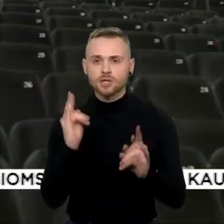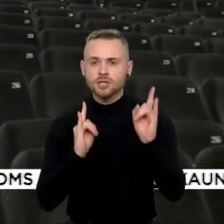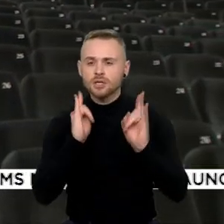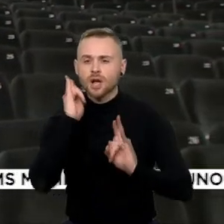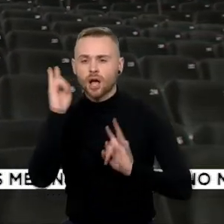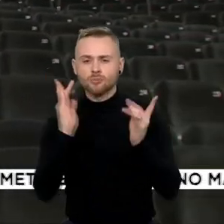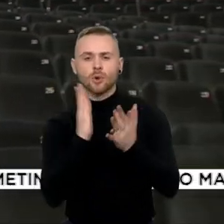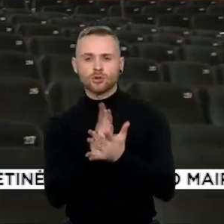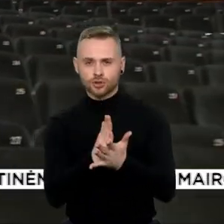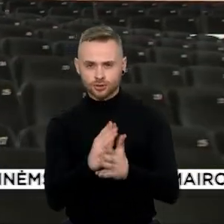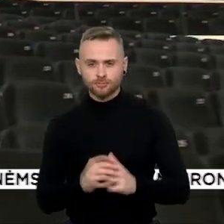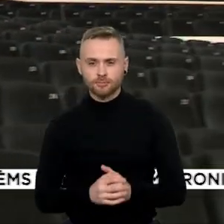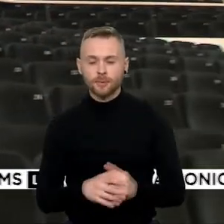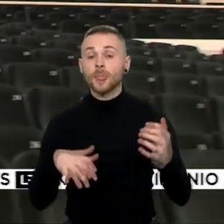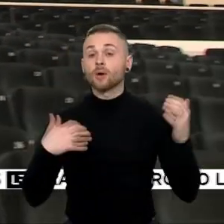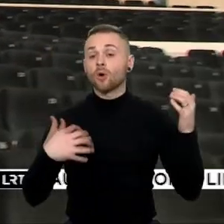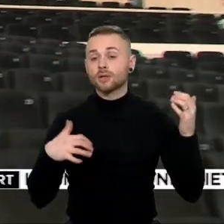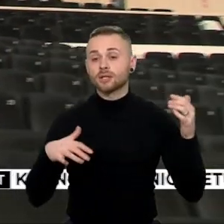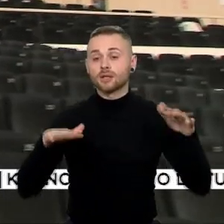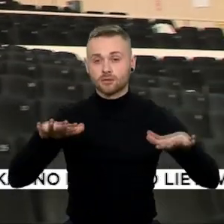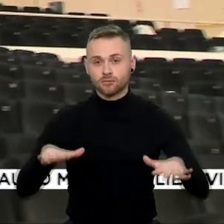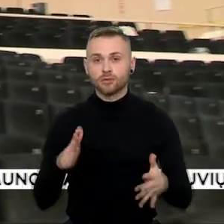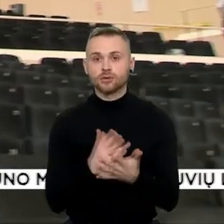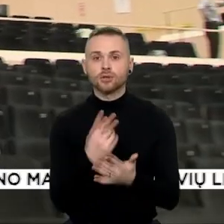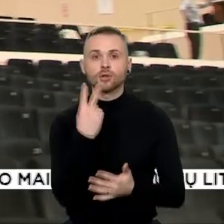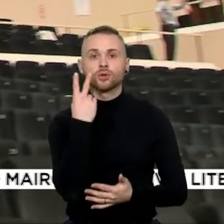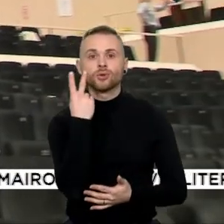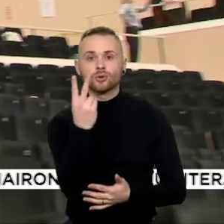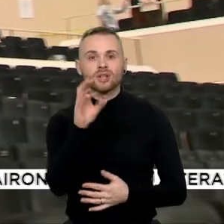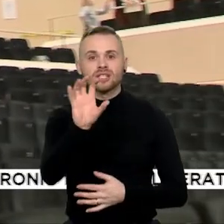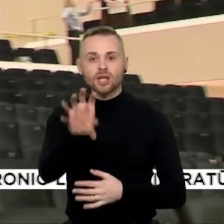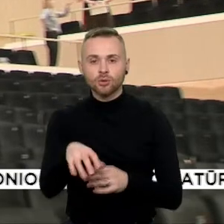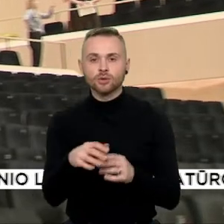salėje yra ne mažiau dviejų sekundžių aidėjimas.